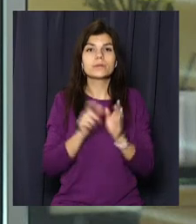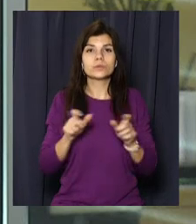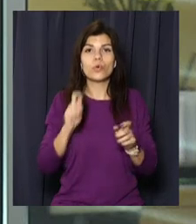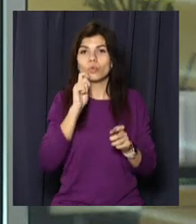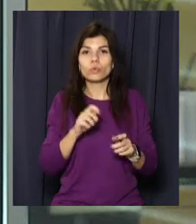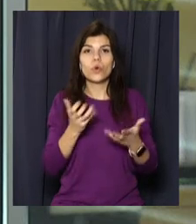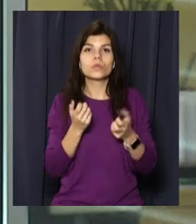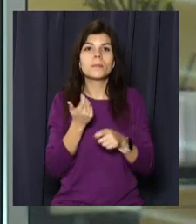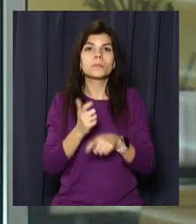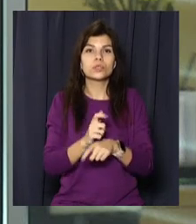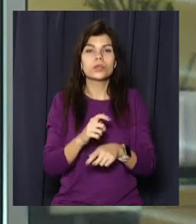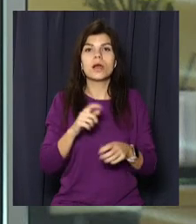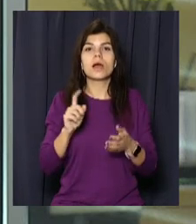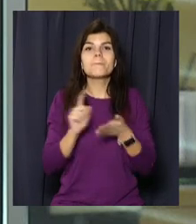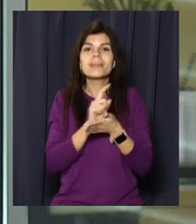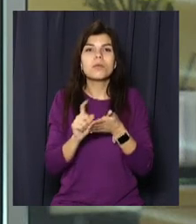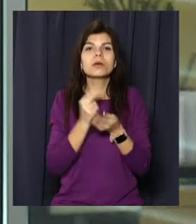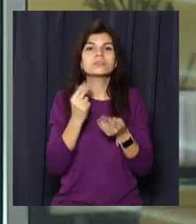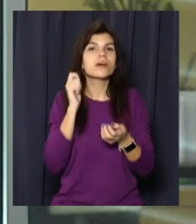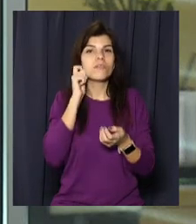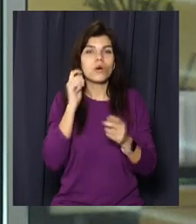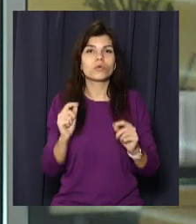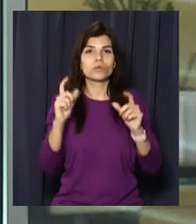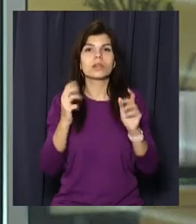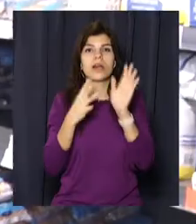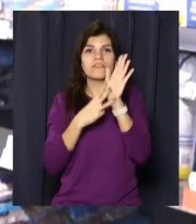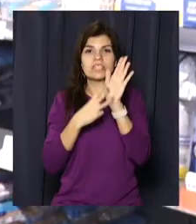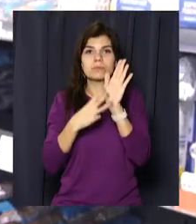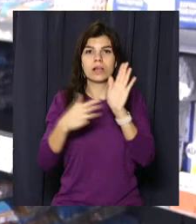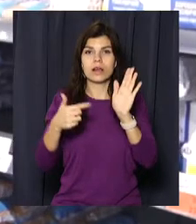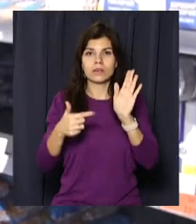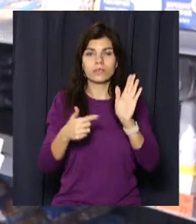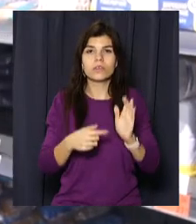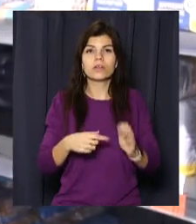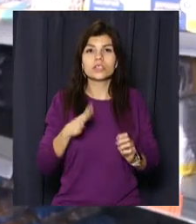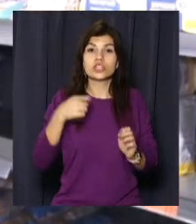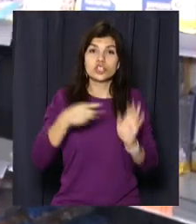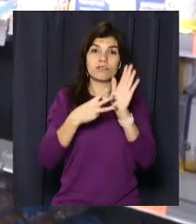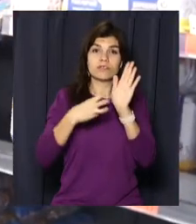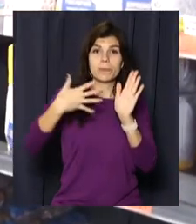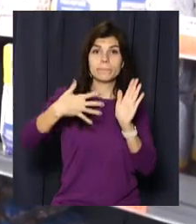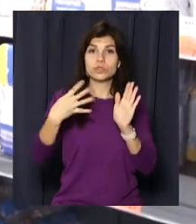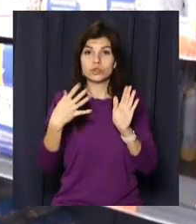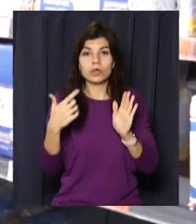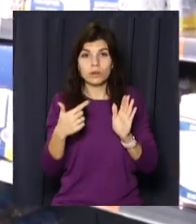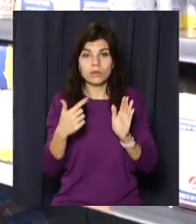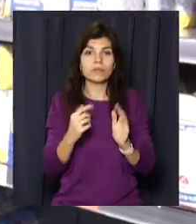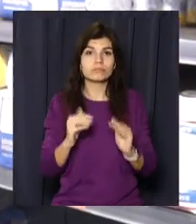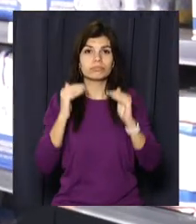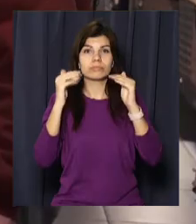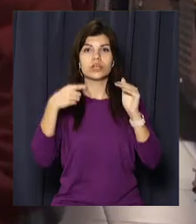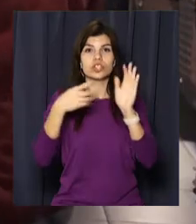Мінімальна виплата за віком зросла на 80 гривень – з 1854 гривень до 1934.